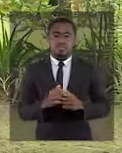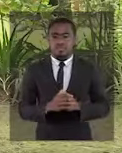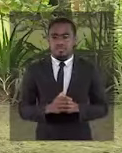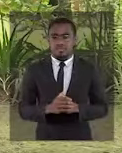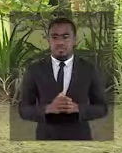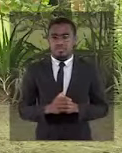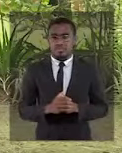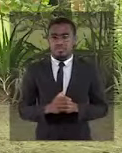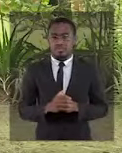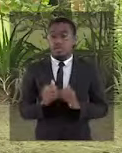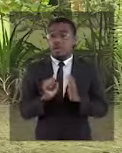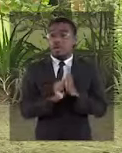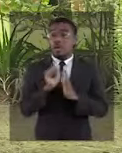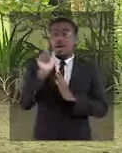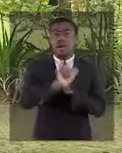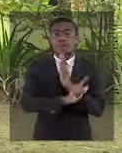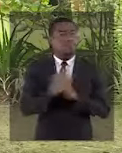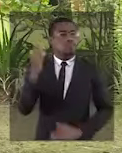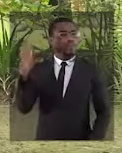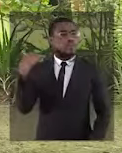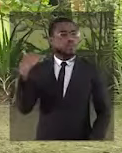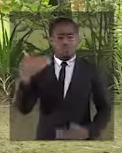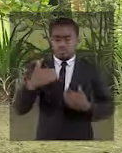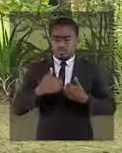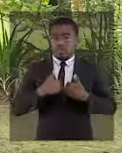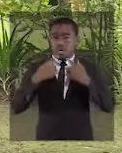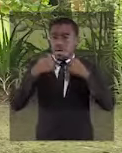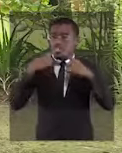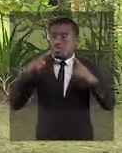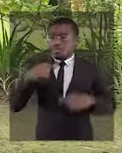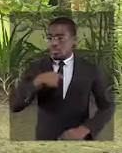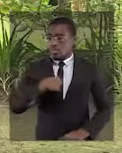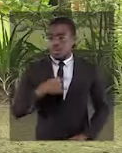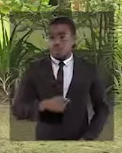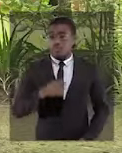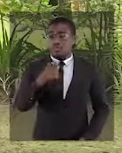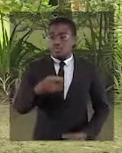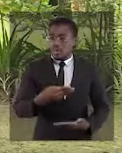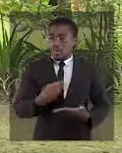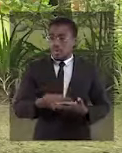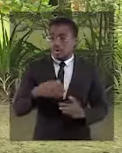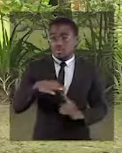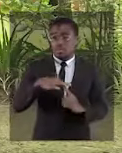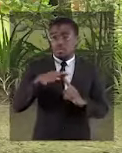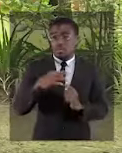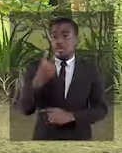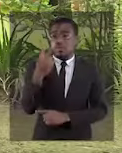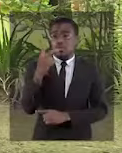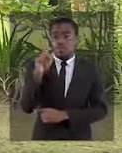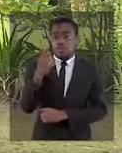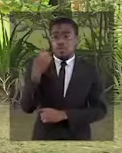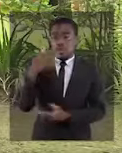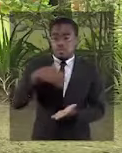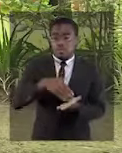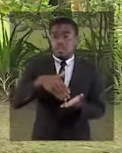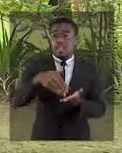En avril dernier, je vous faisais part de ma décision de créer un fonds personnel de 2,1 milliards